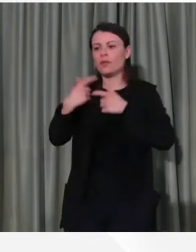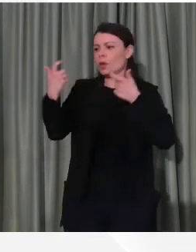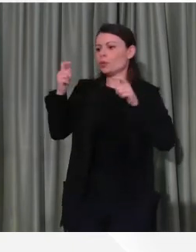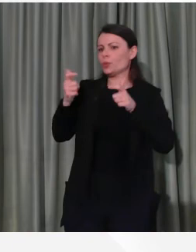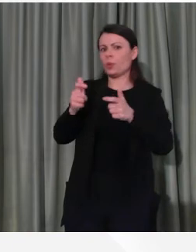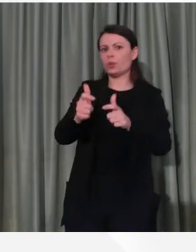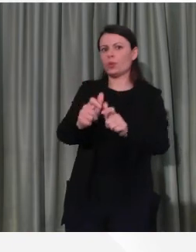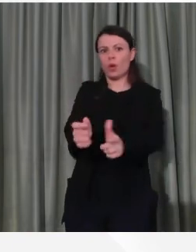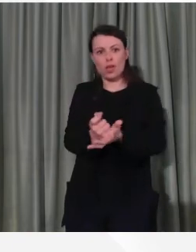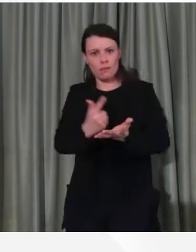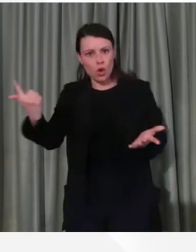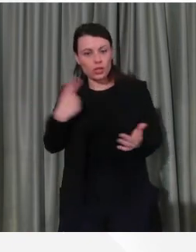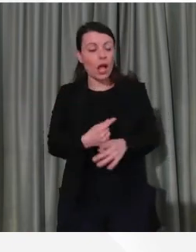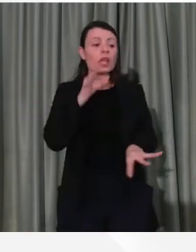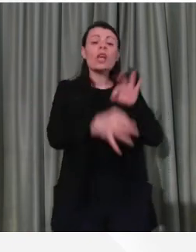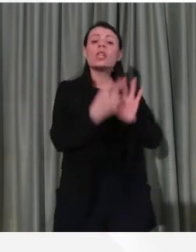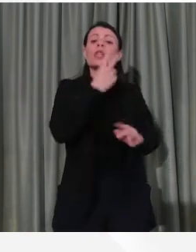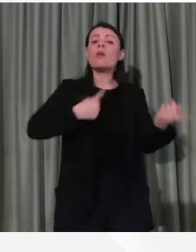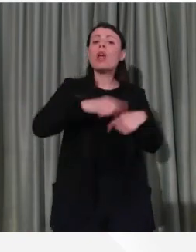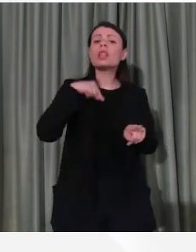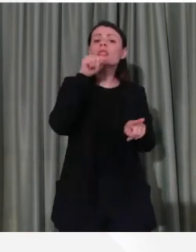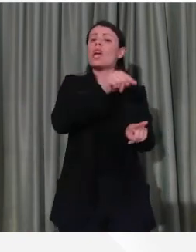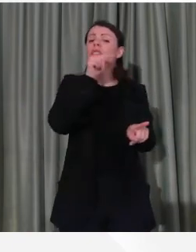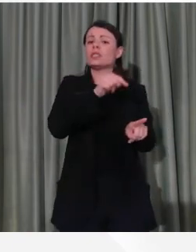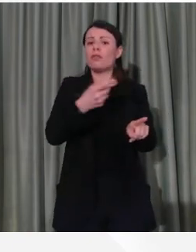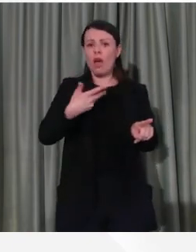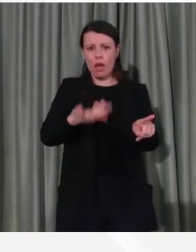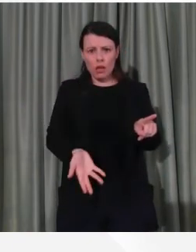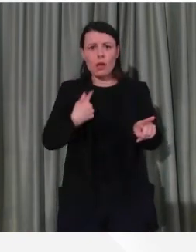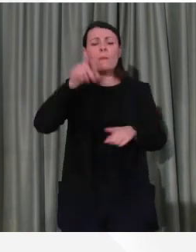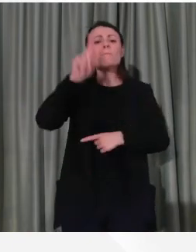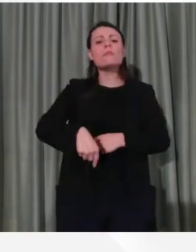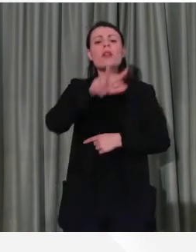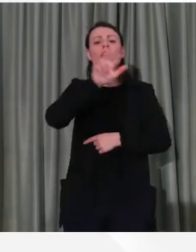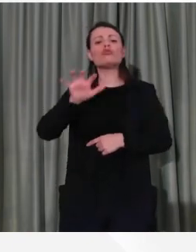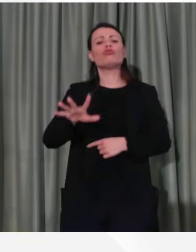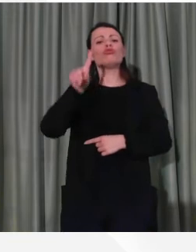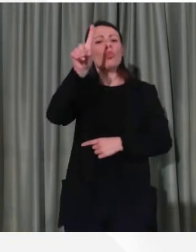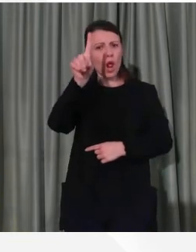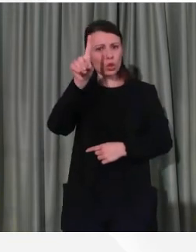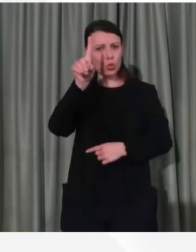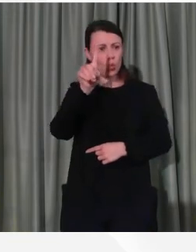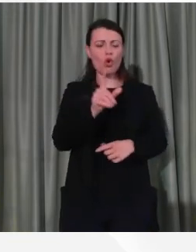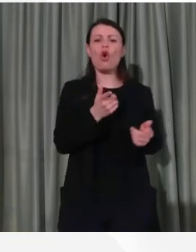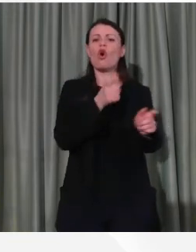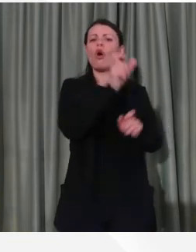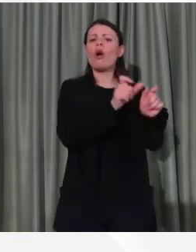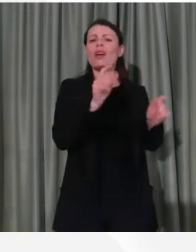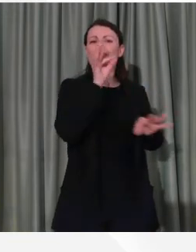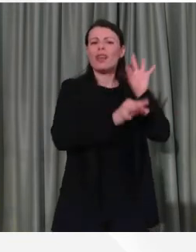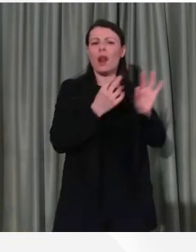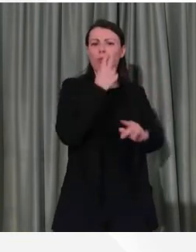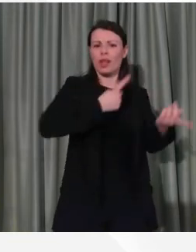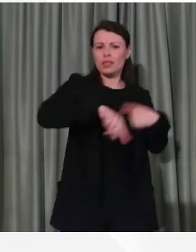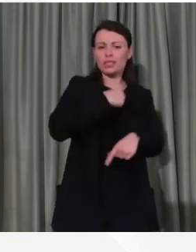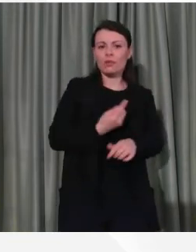Nella terapia intensiva abbiamo avuto, siamo attualmente a 1.351 terapie intensive, quindi 9 terapie